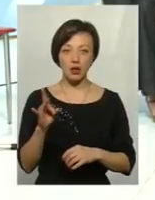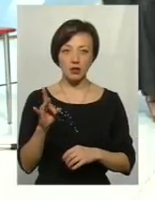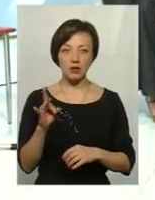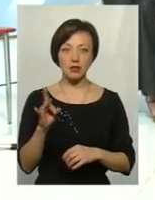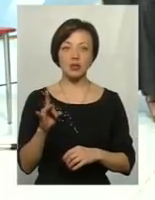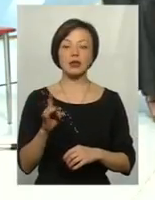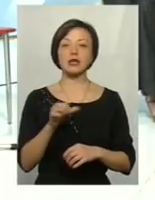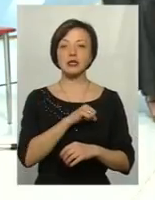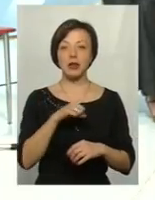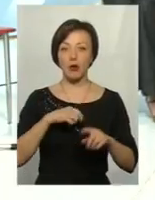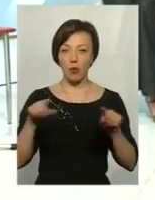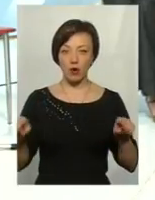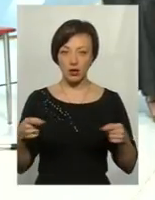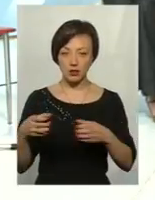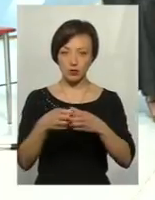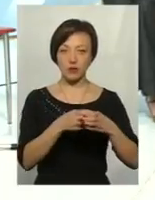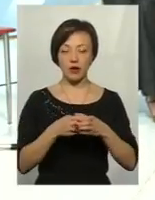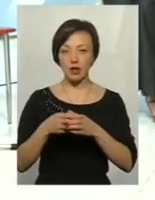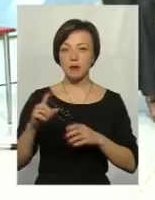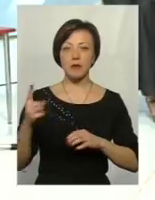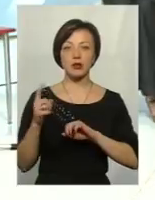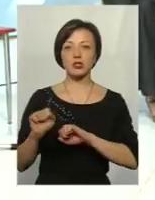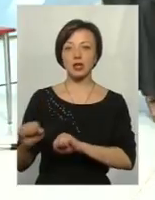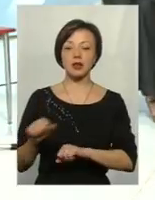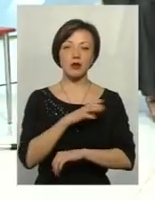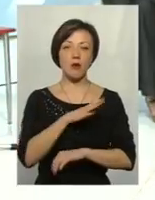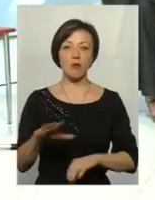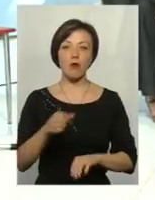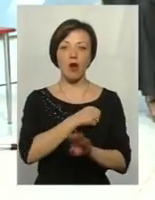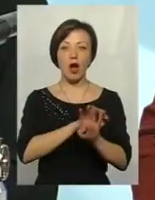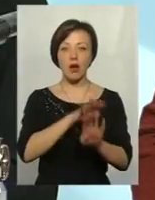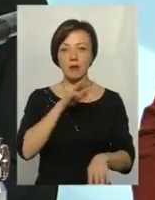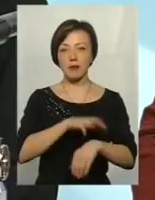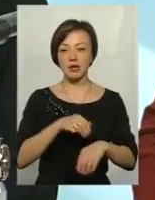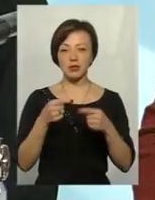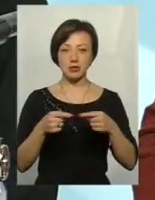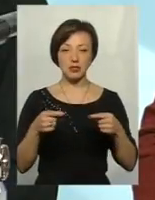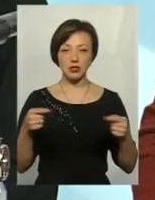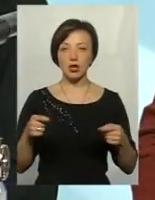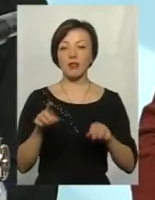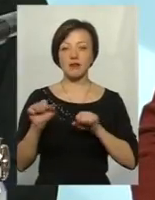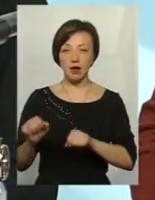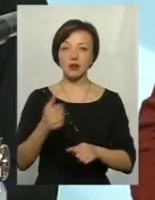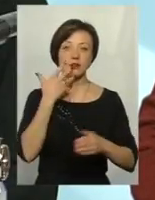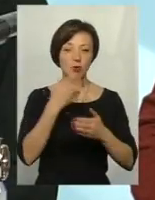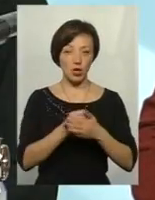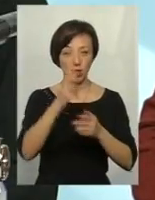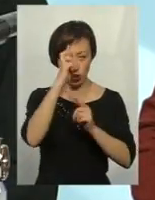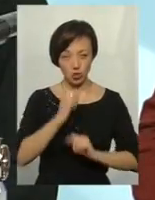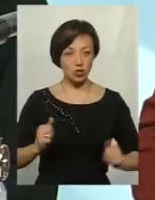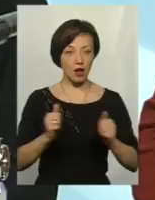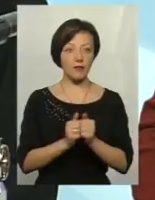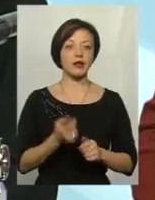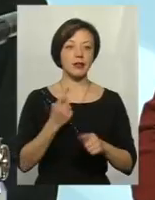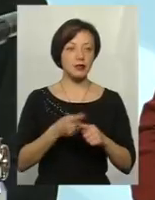самоорганізувалися і стали перші на захист, коли в нас не було лишення армії, ні міліції, ні силових структур, на захист своєї держави. Ці